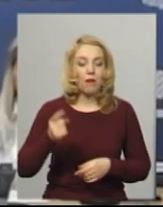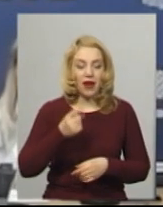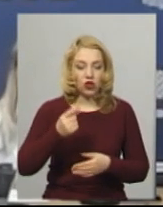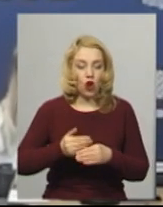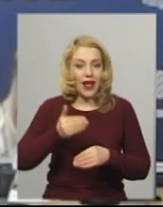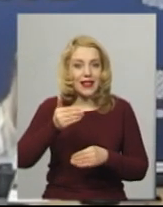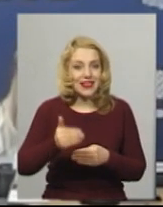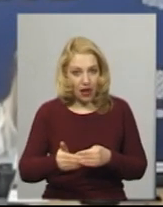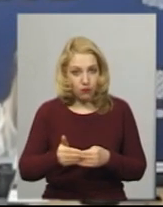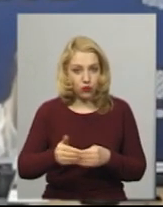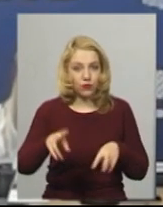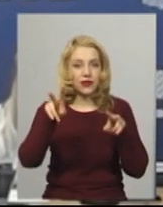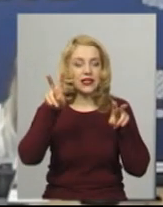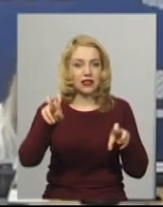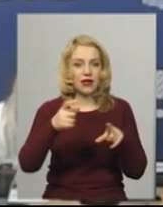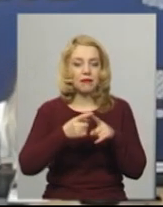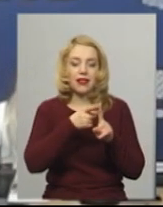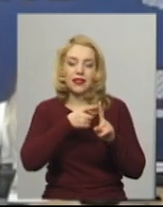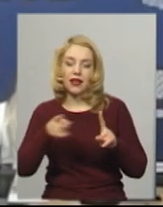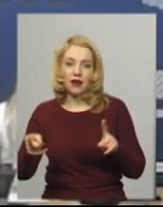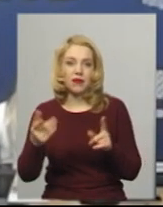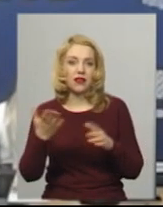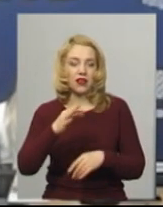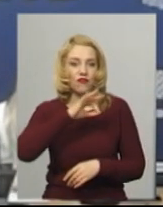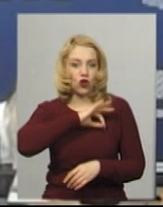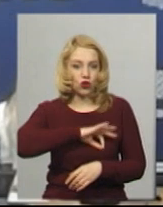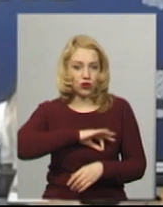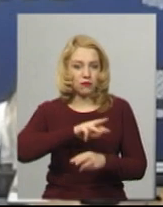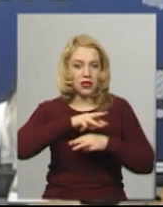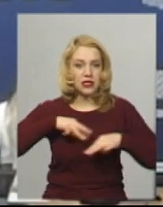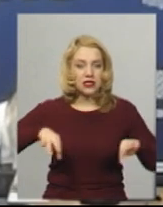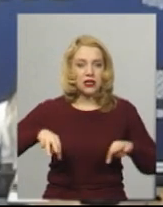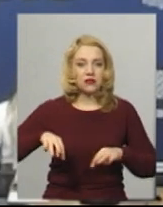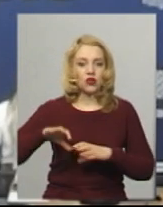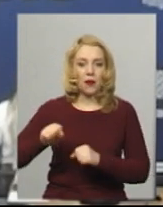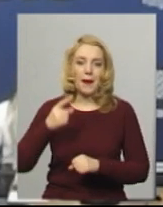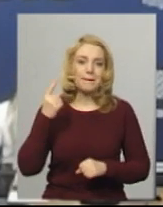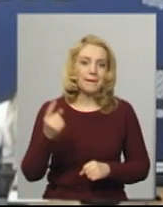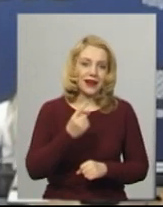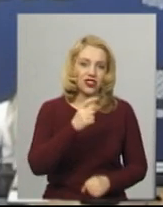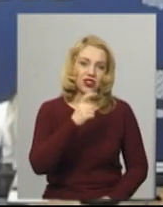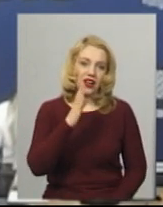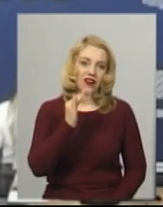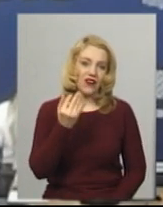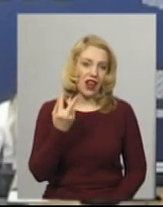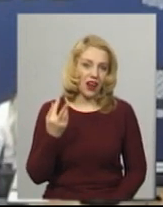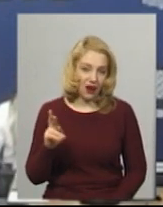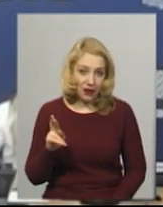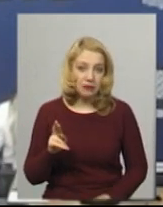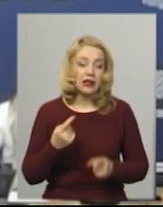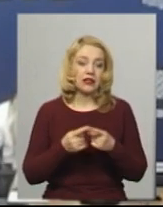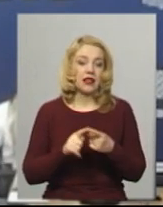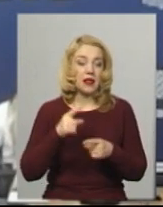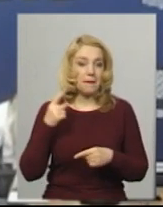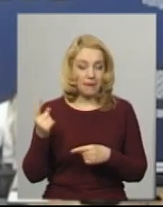назвемо його термінами, які використовує Міністерство охорони здоров'я першої хвилі, спочатку на